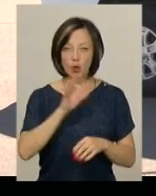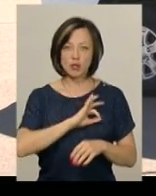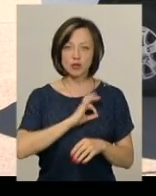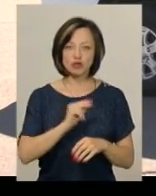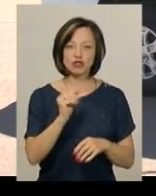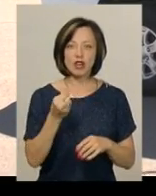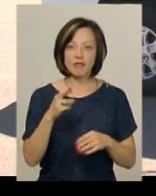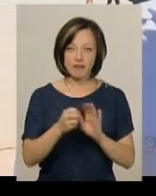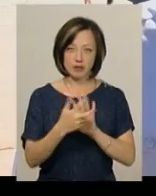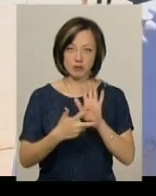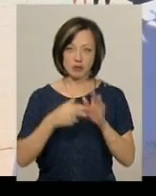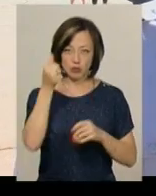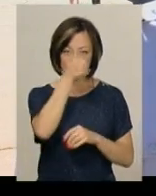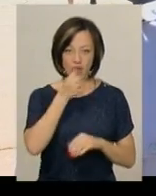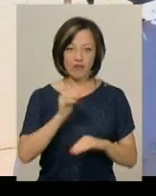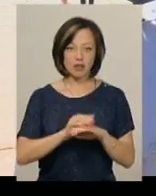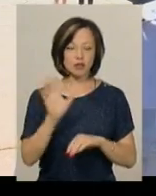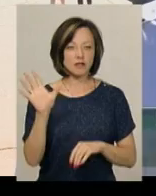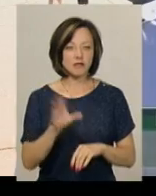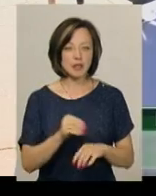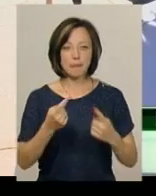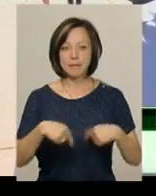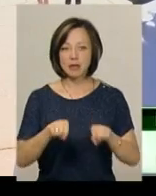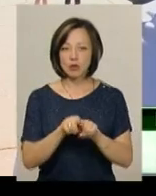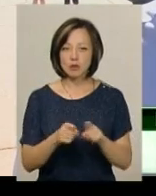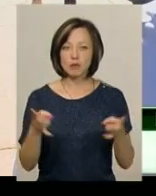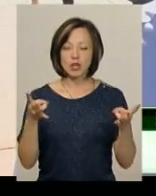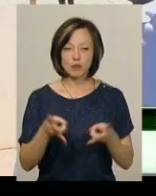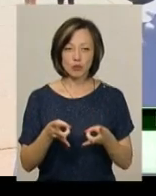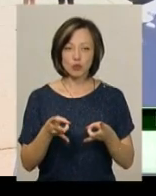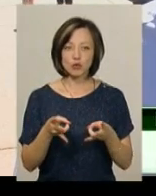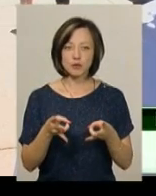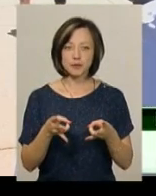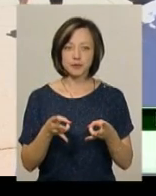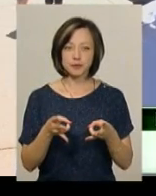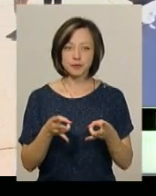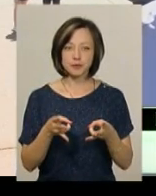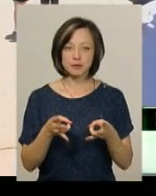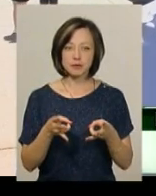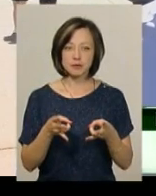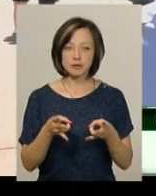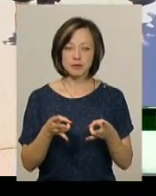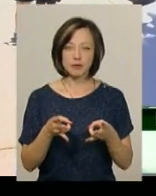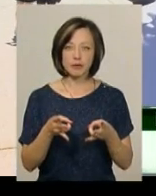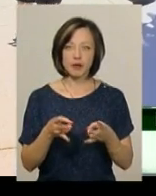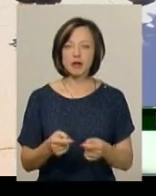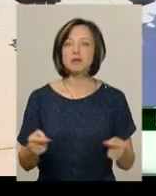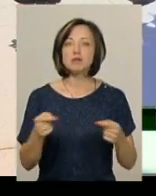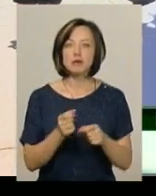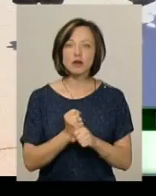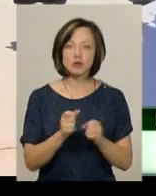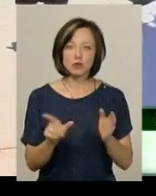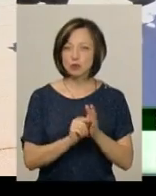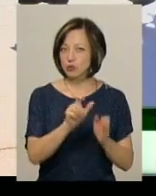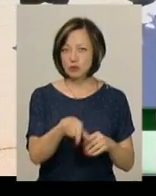2018 року. Фактично всі підрозділи, які потребують, які безпосередньо працюють з людьми,